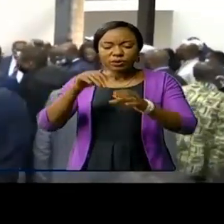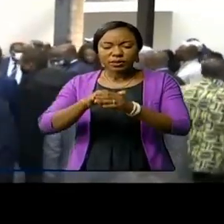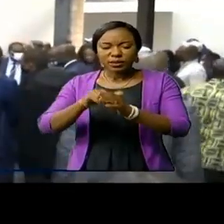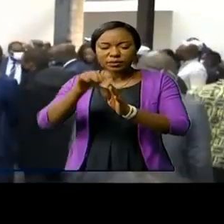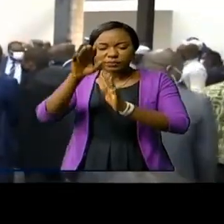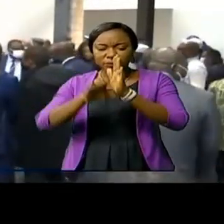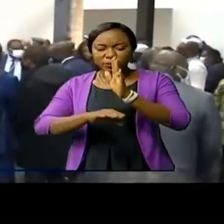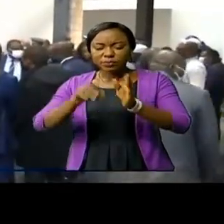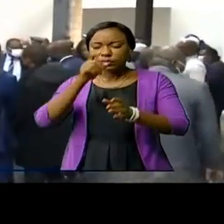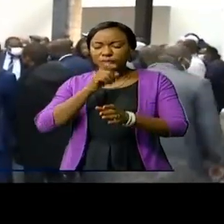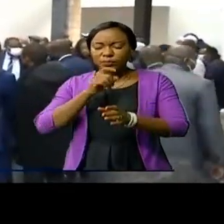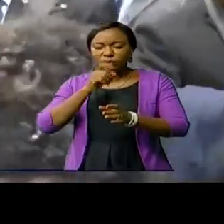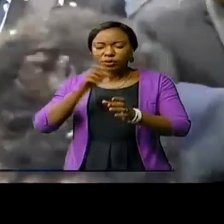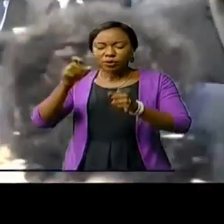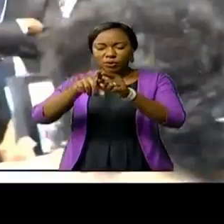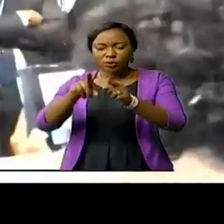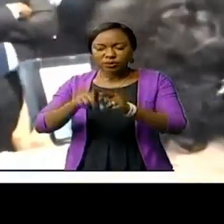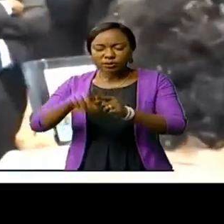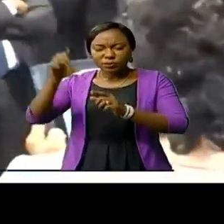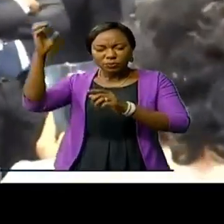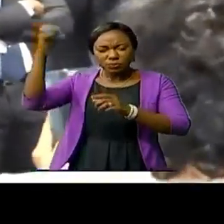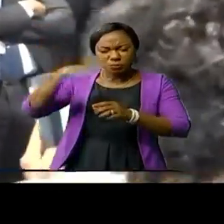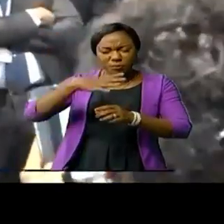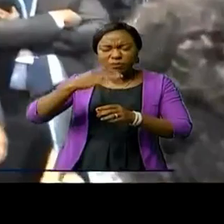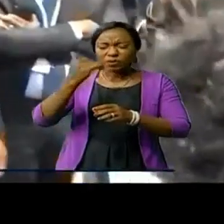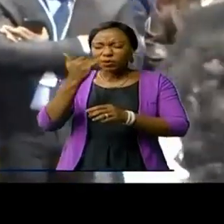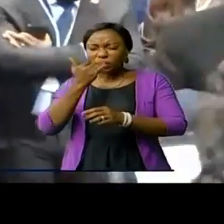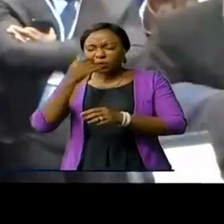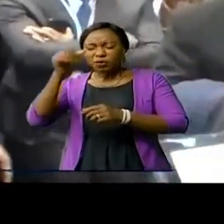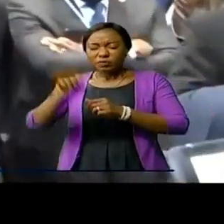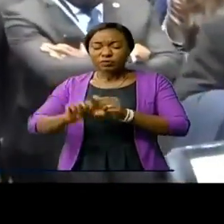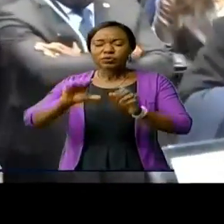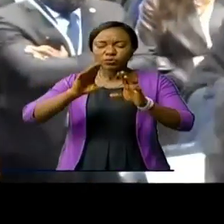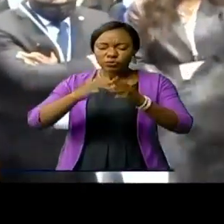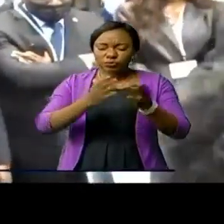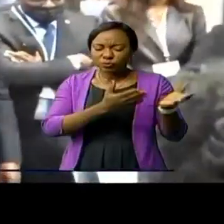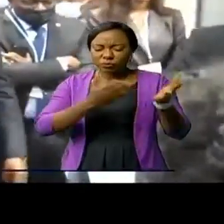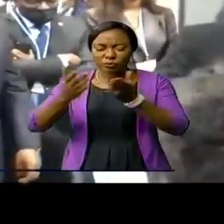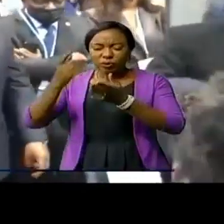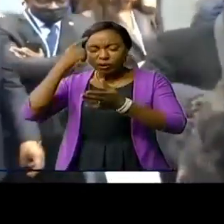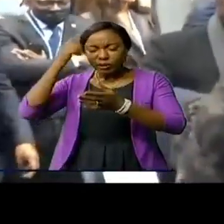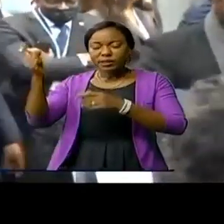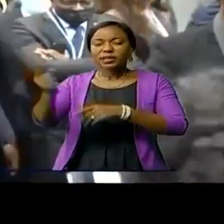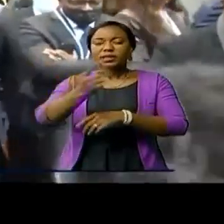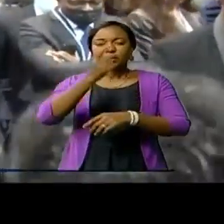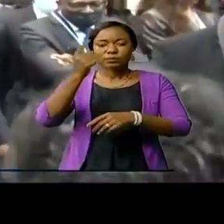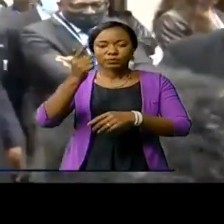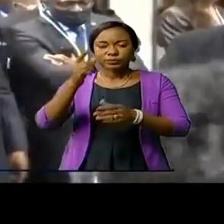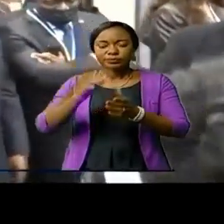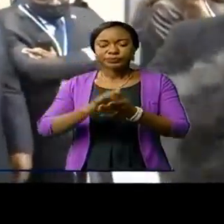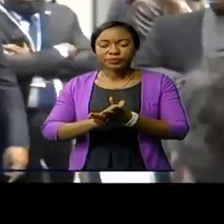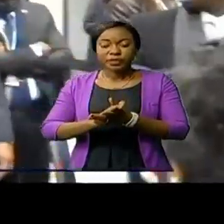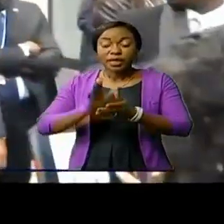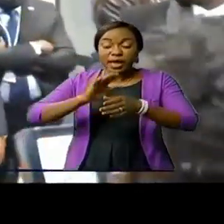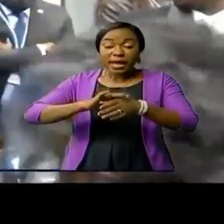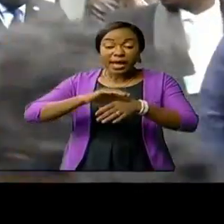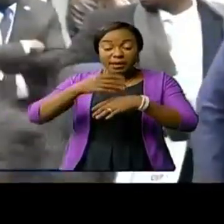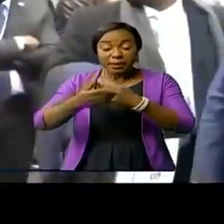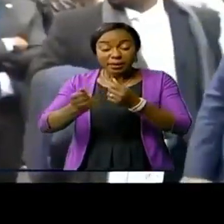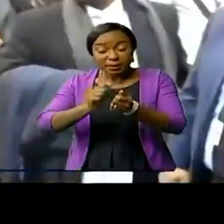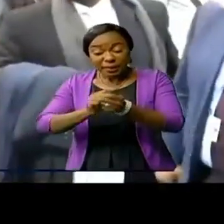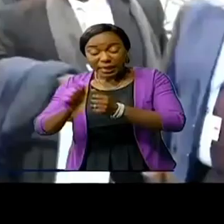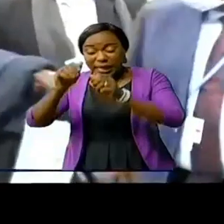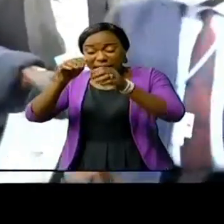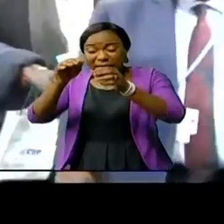et le maintien des émissions de gaz à effet de serre dans des proportions acceptables. C'est par ces différentes